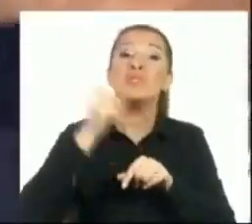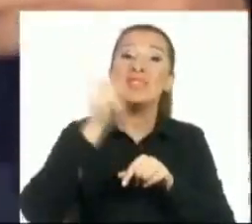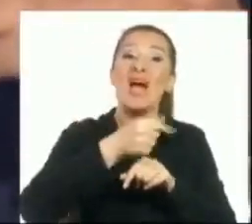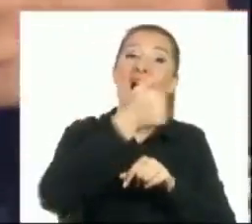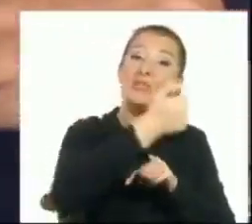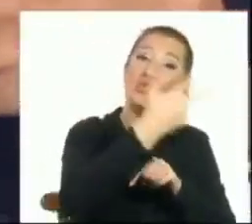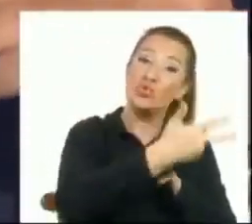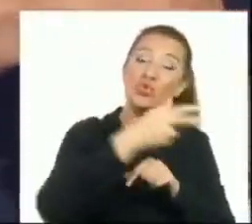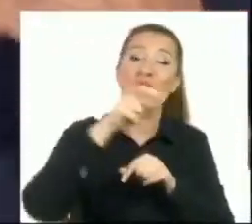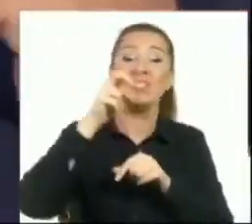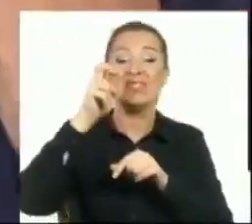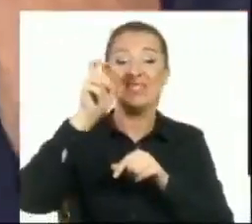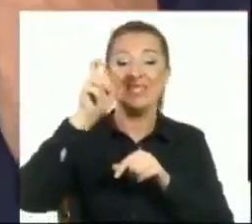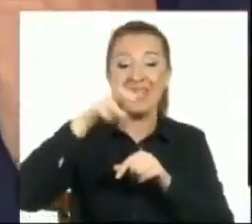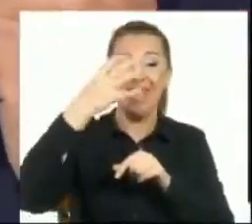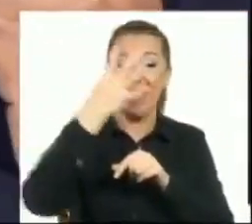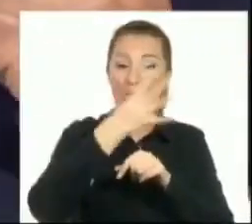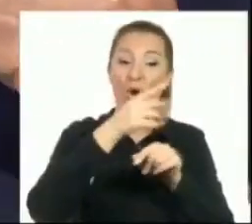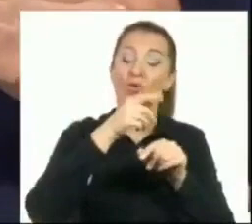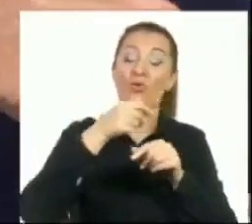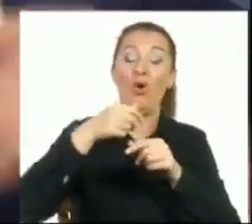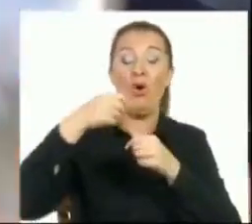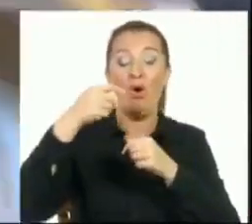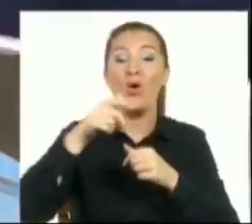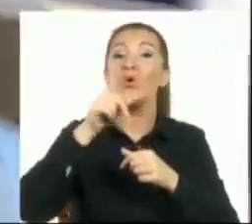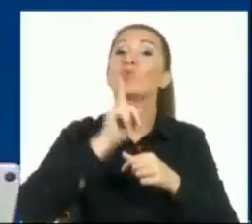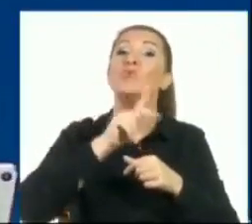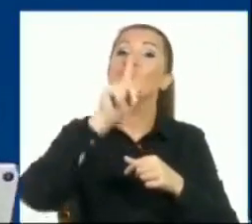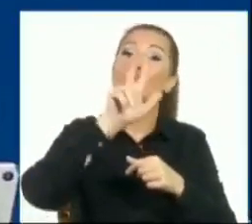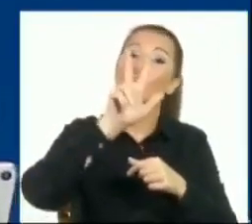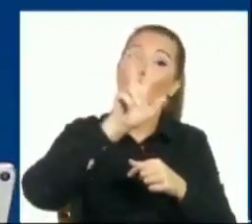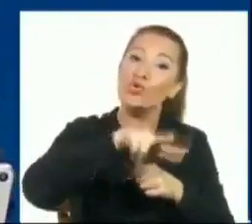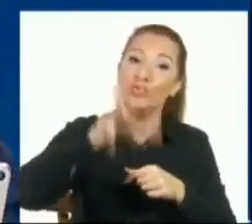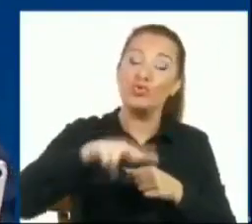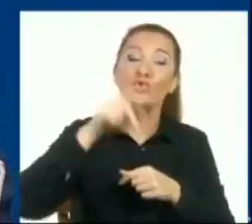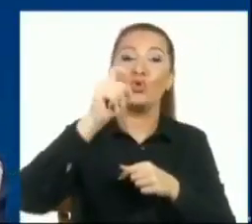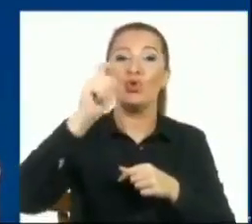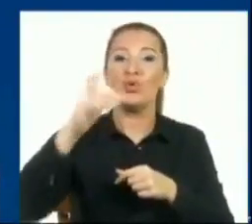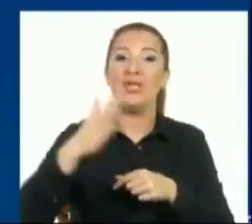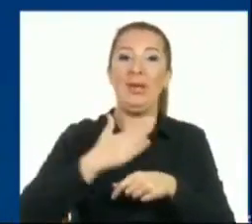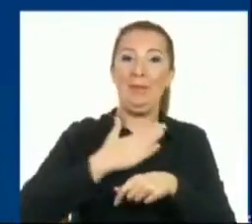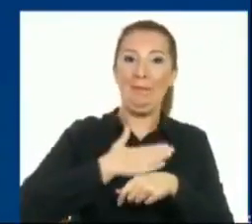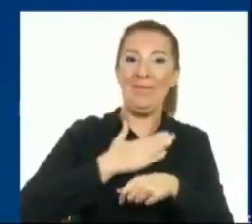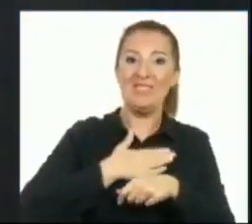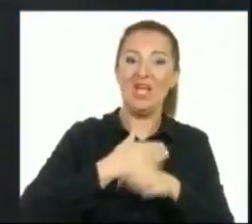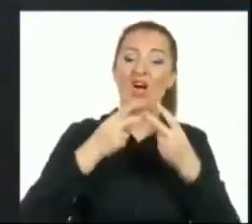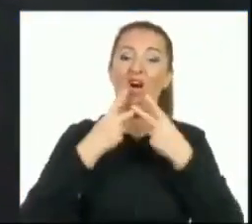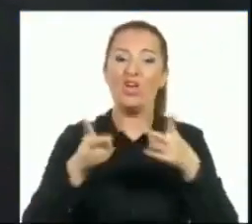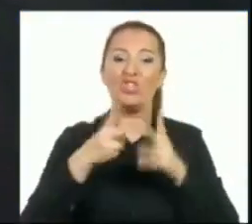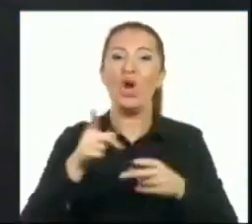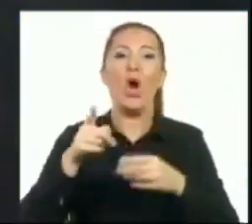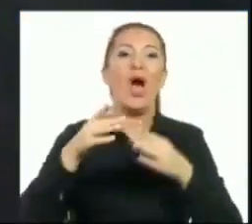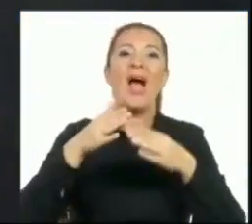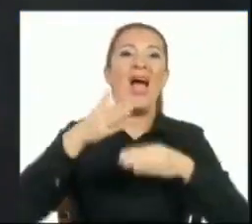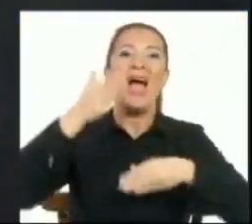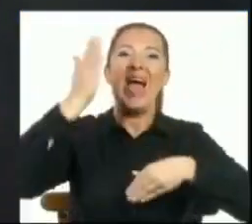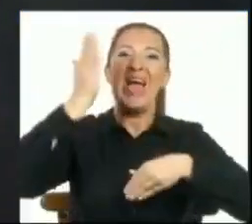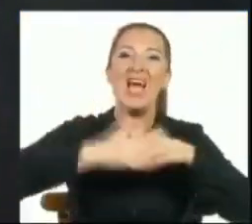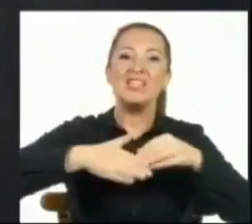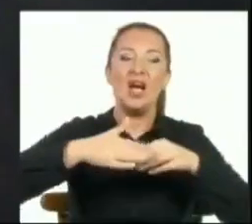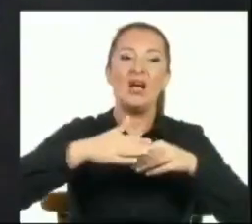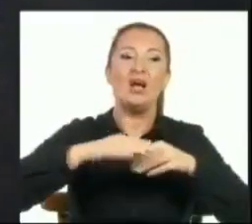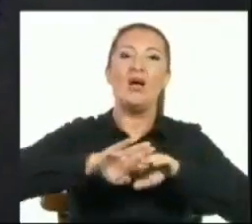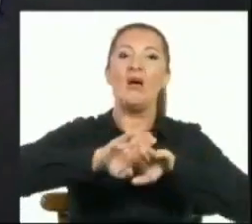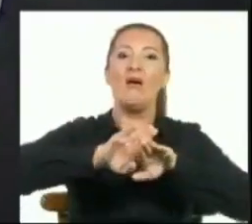.84 rakibimize %33.99 bize diye bir açıklamayla yasakları çiğneyerek nereden güç